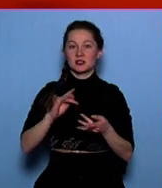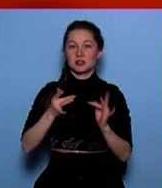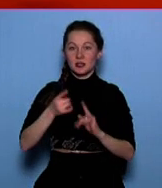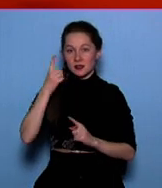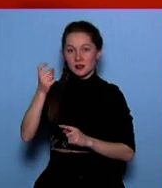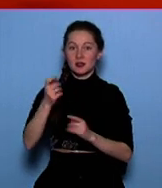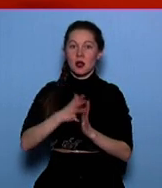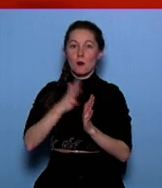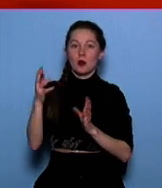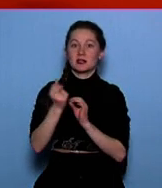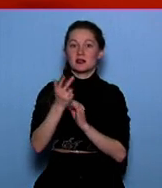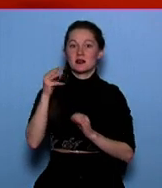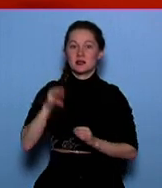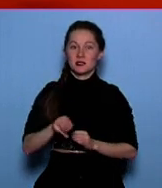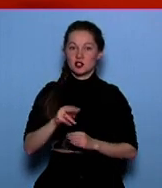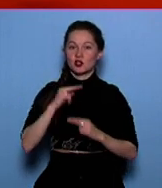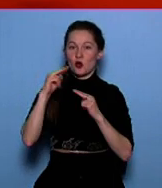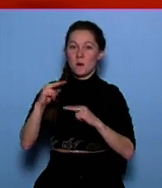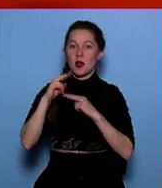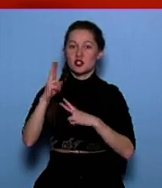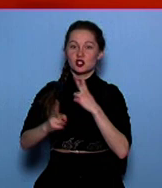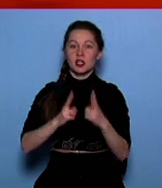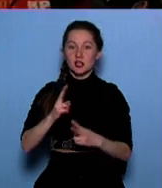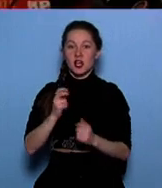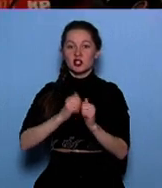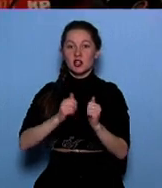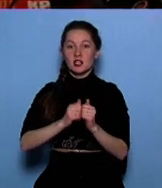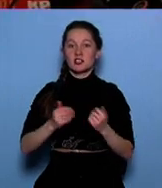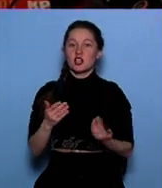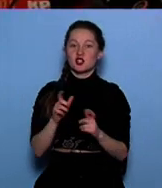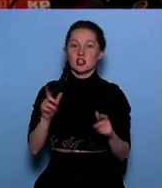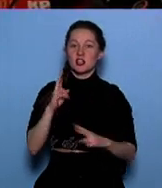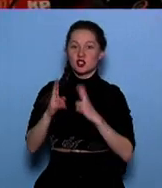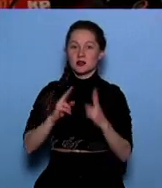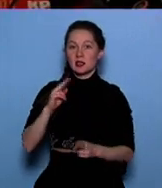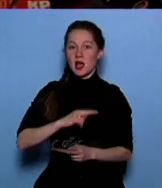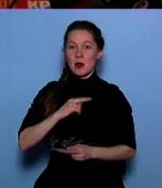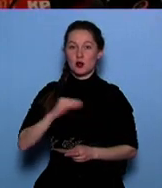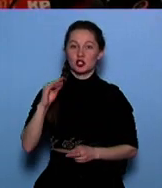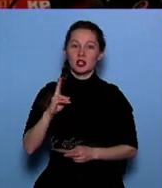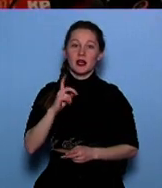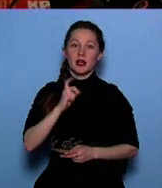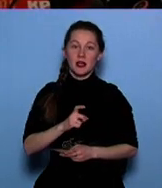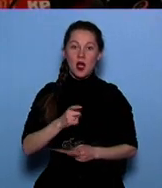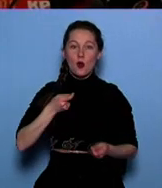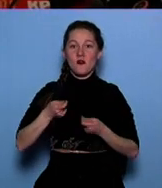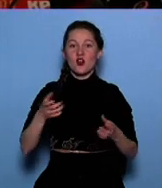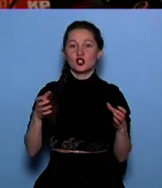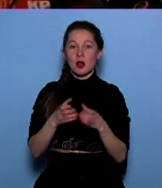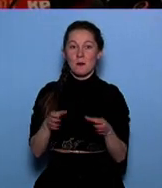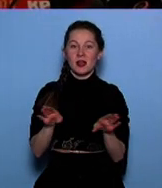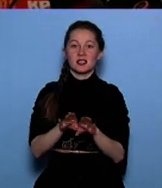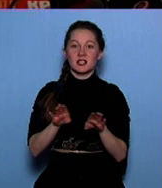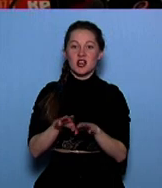более 13 тысяч обращений. Чаще всего жители республики жаловались на работу коммунальных служб и управляющих компаний, а также